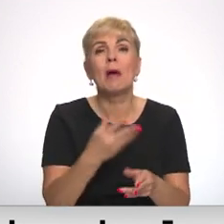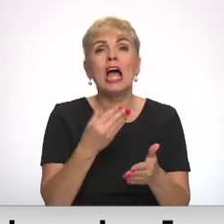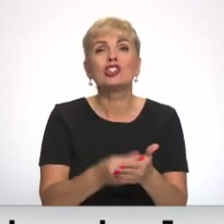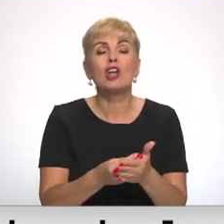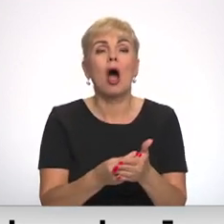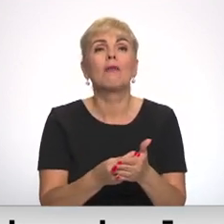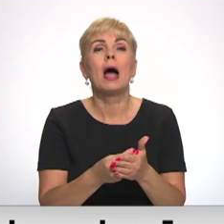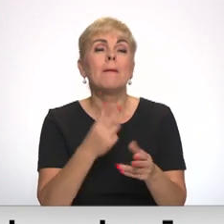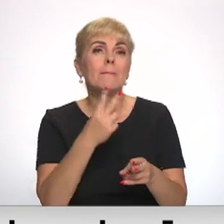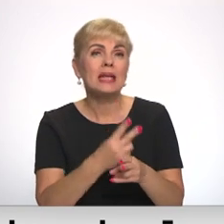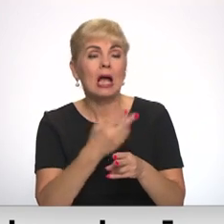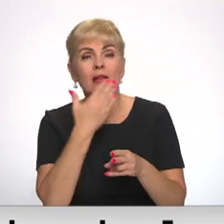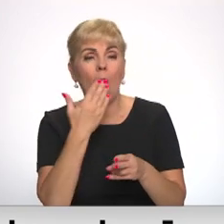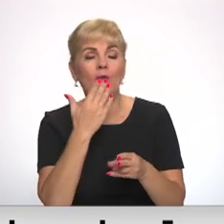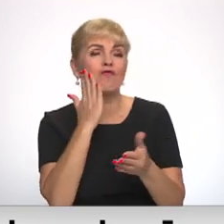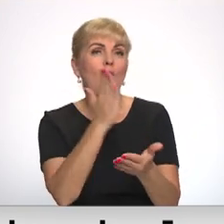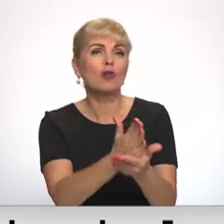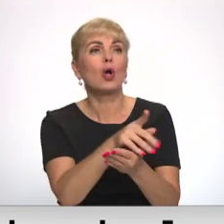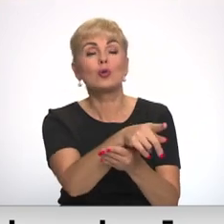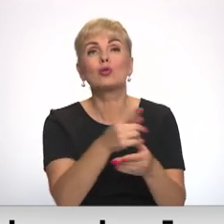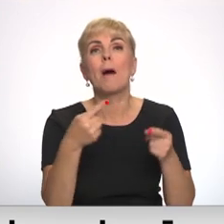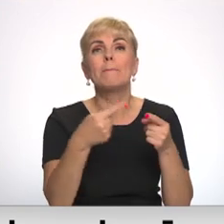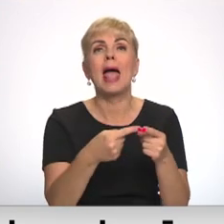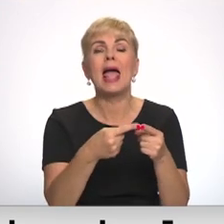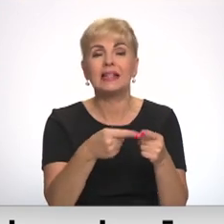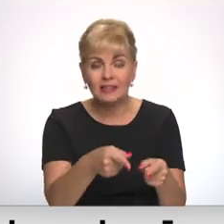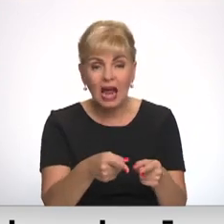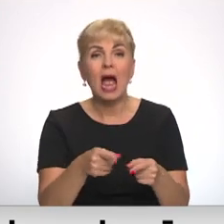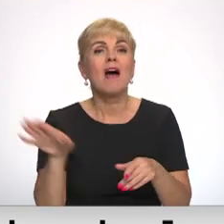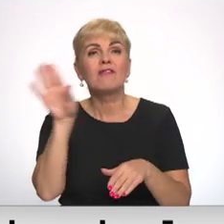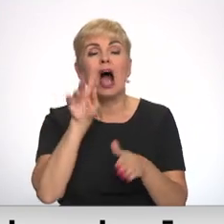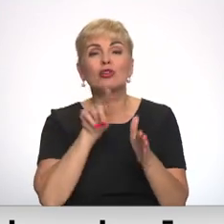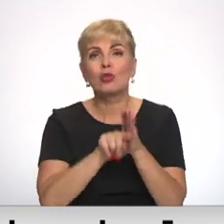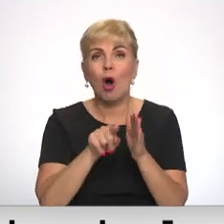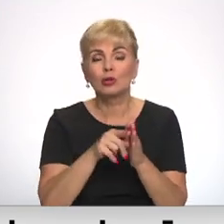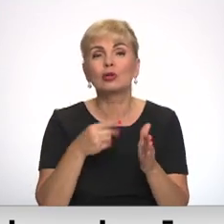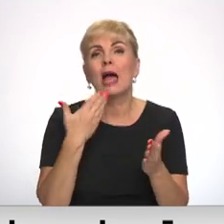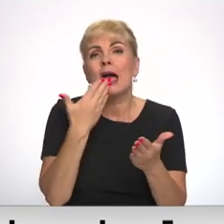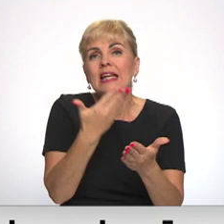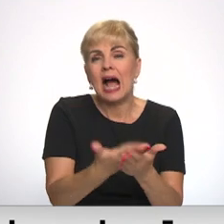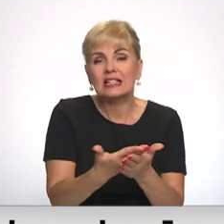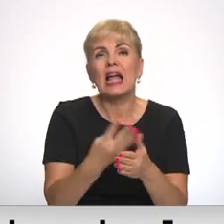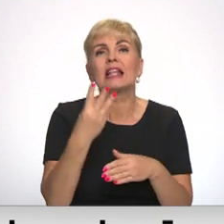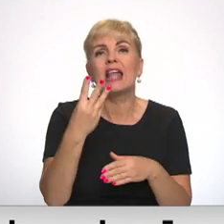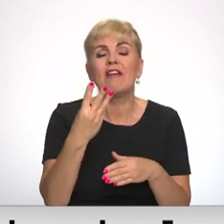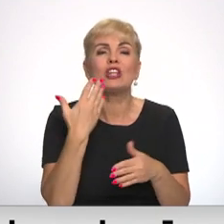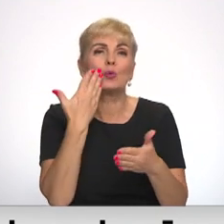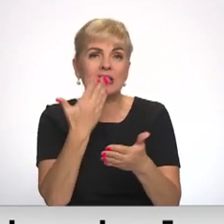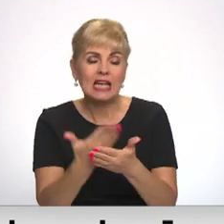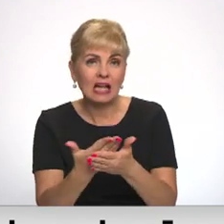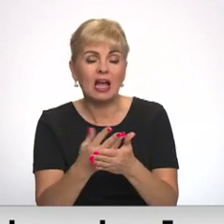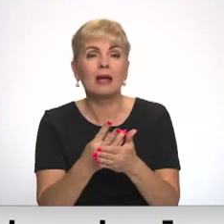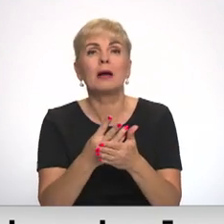fokusēt uz rezultātu, uz mēķi. Līdz ar to valsts kontroli ir sniegusi deviņus ieteikumus varam un aizsardzības